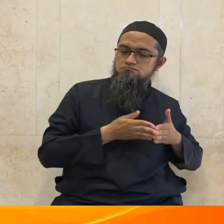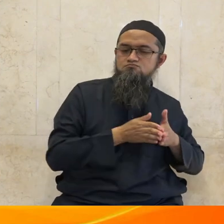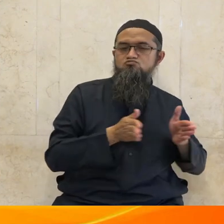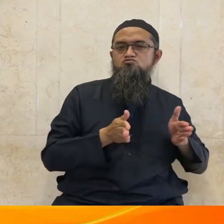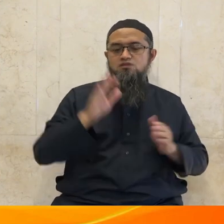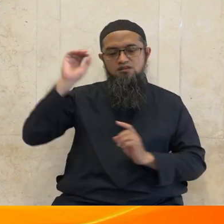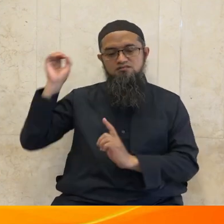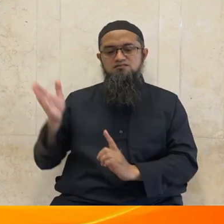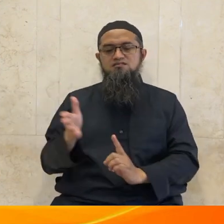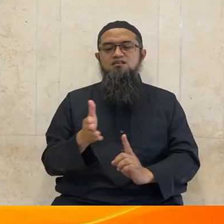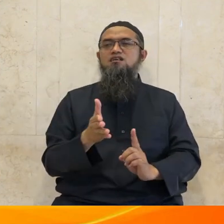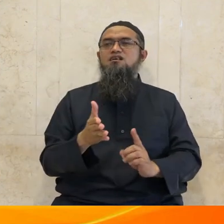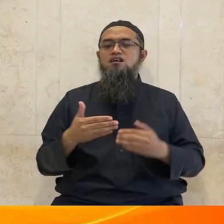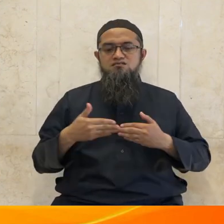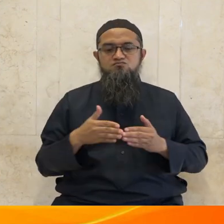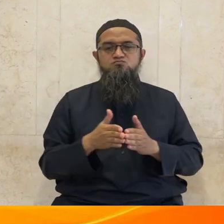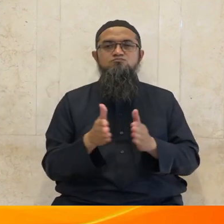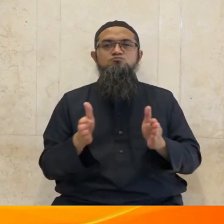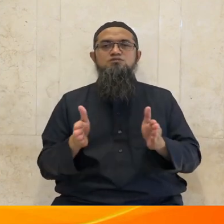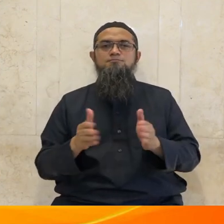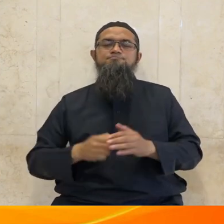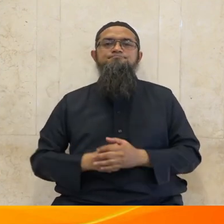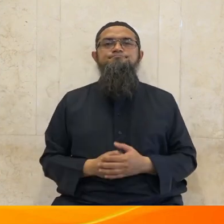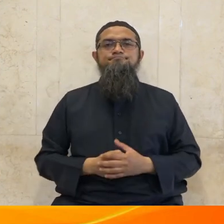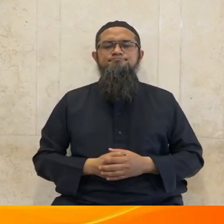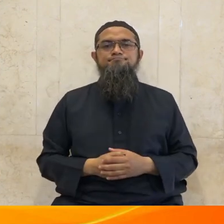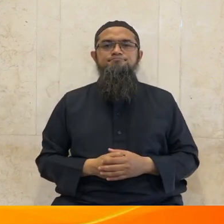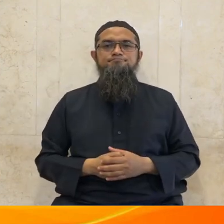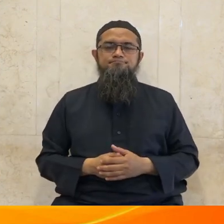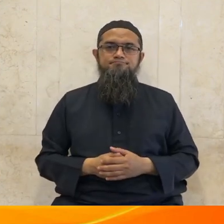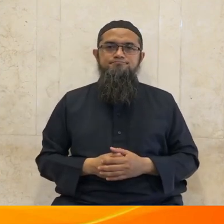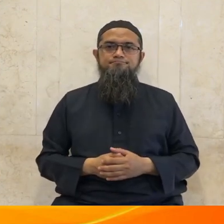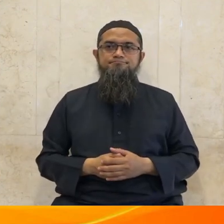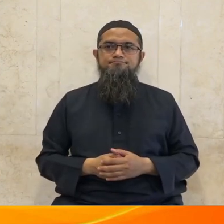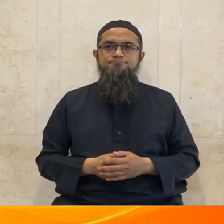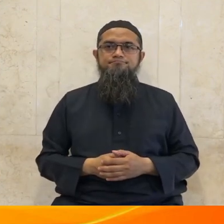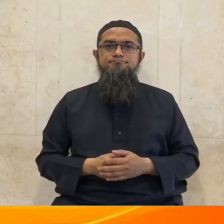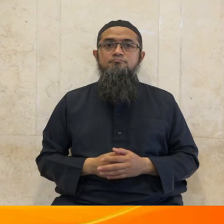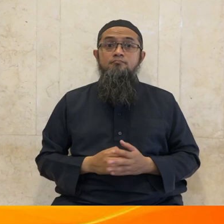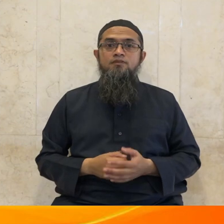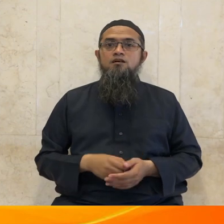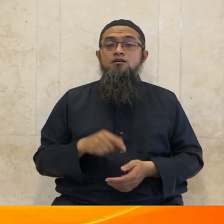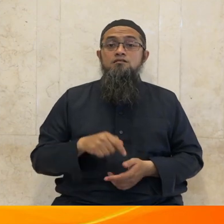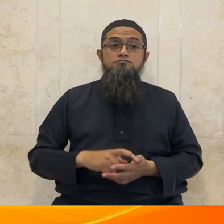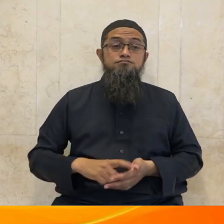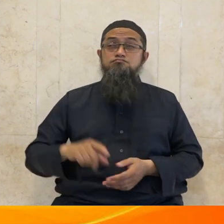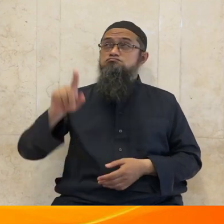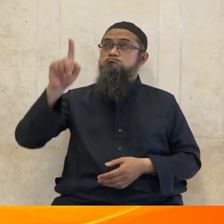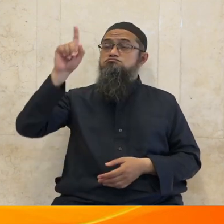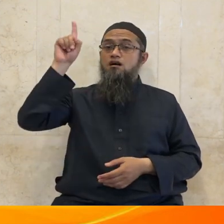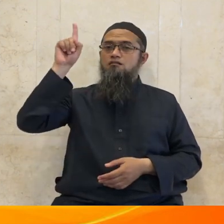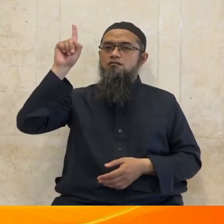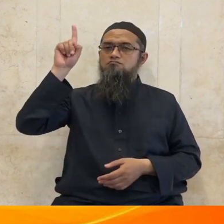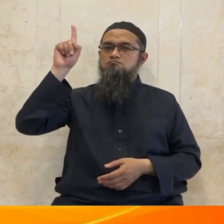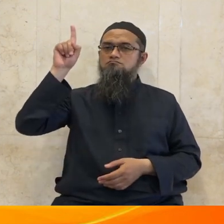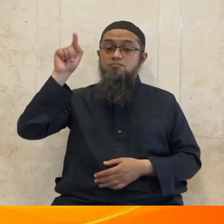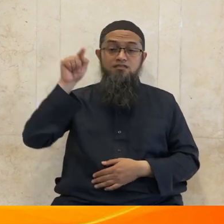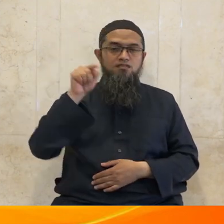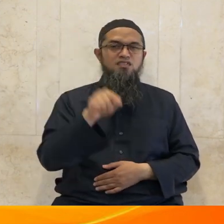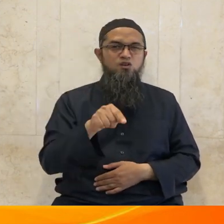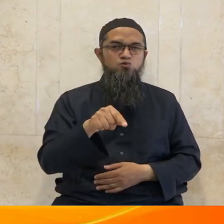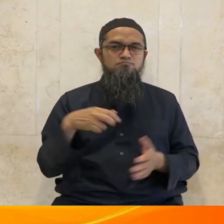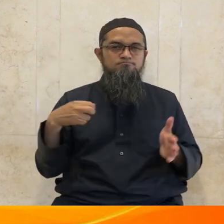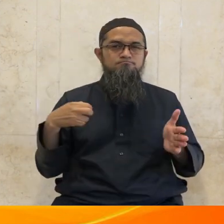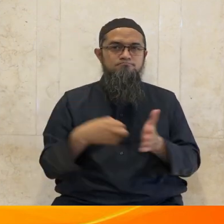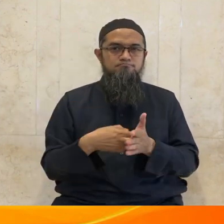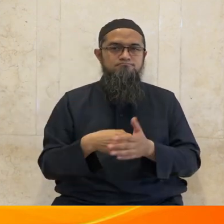ayat ini juga menegaskan disamping memberi peringatan keras tetapi dengan kasih sayangnya pula Allah masih memberi